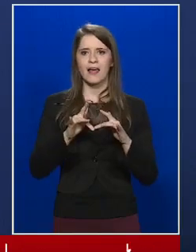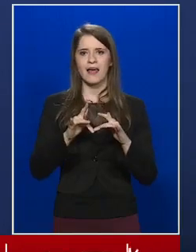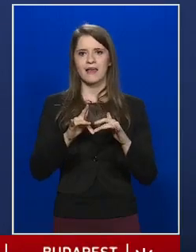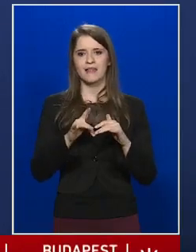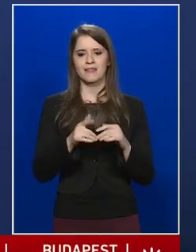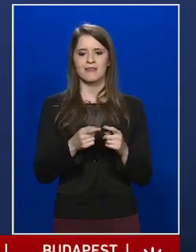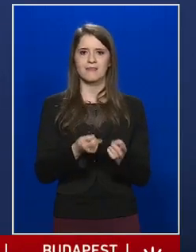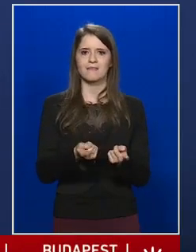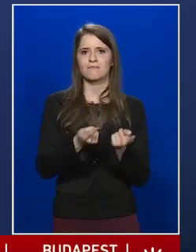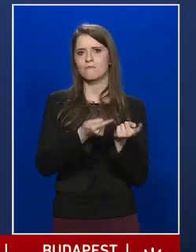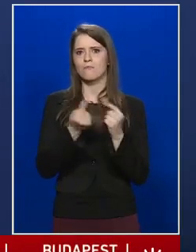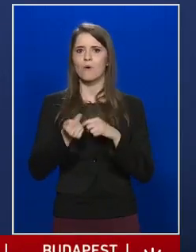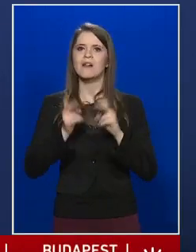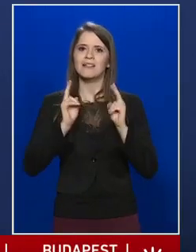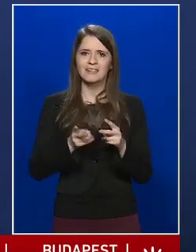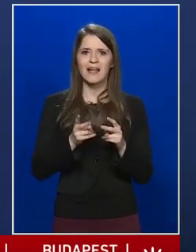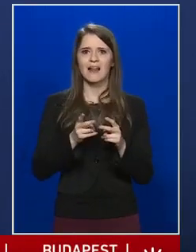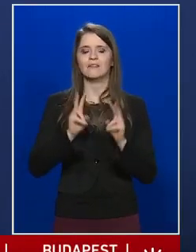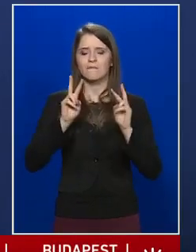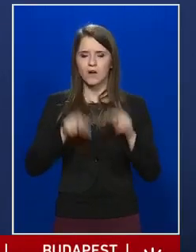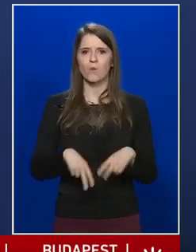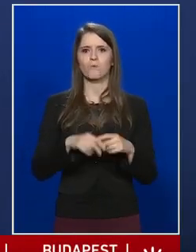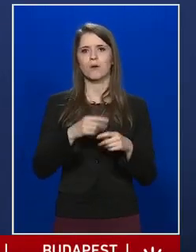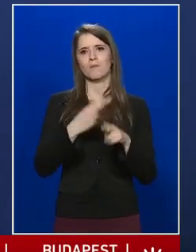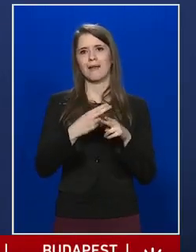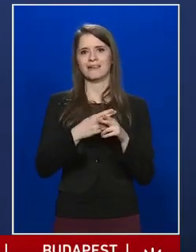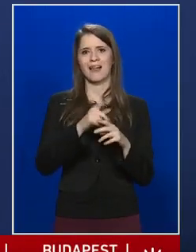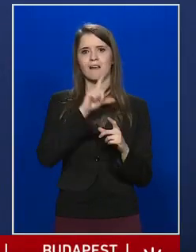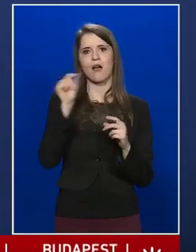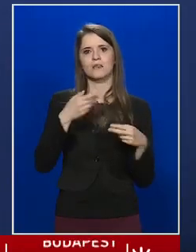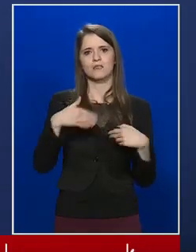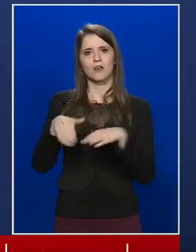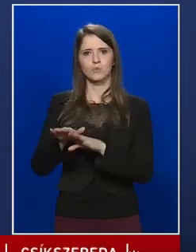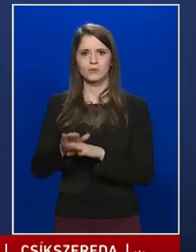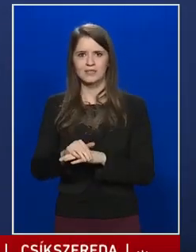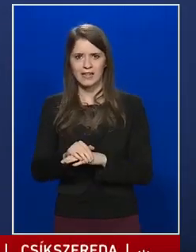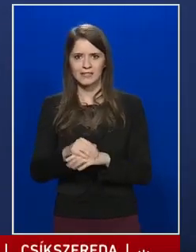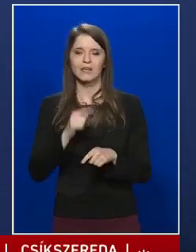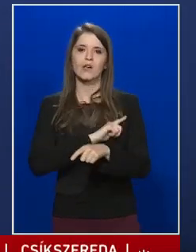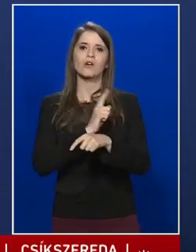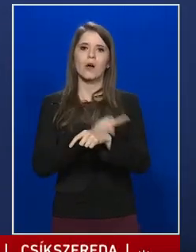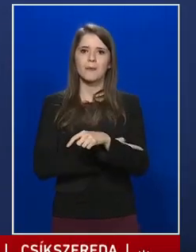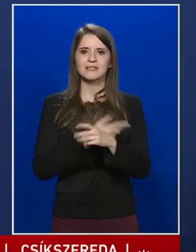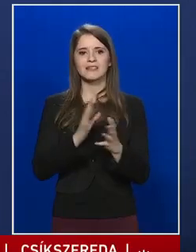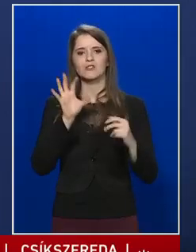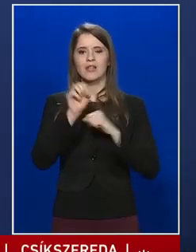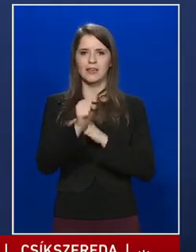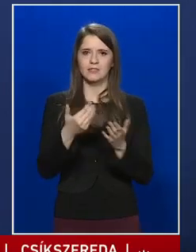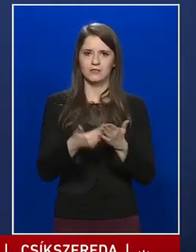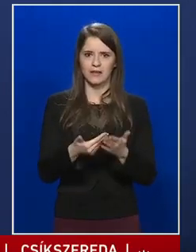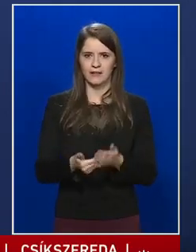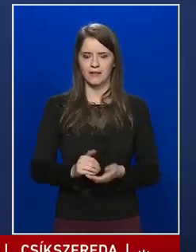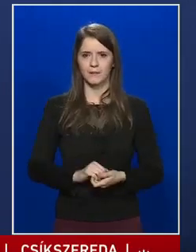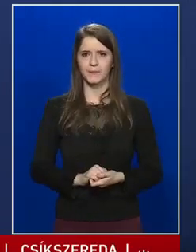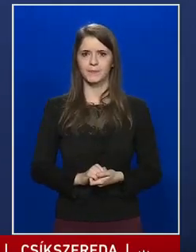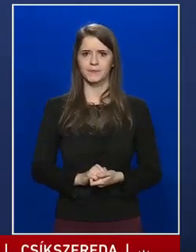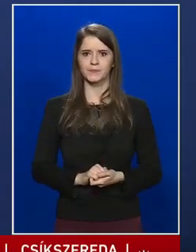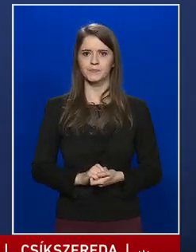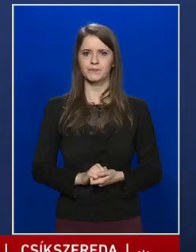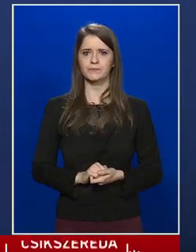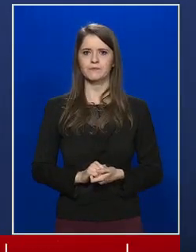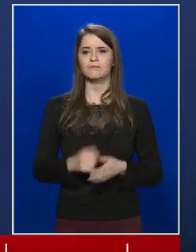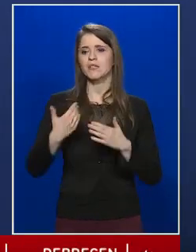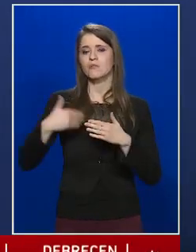ténylegesen beteget hazaküldeni ennek a kapacitásnak az eléréséhez, hiszen